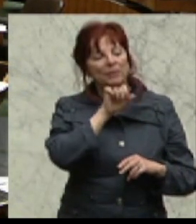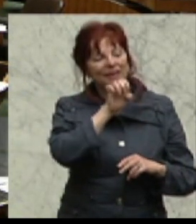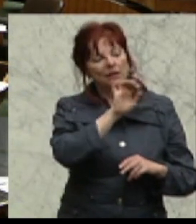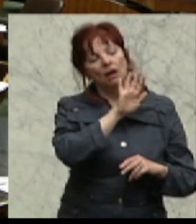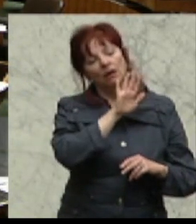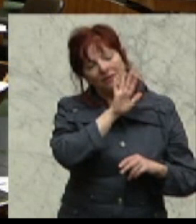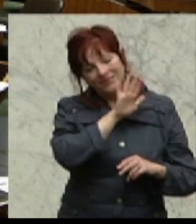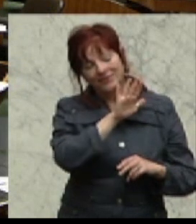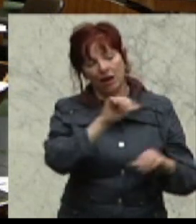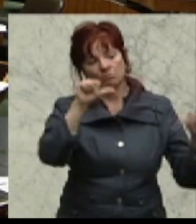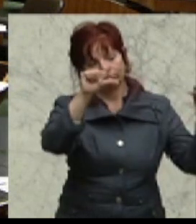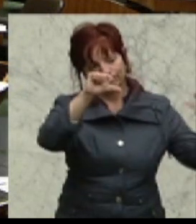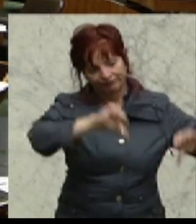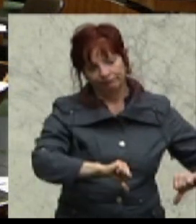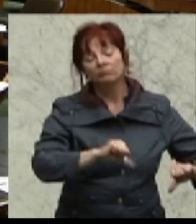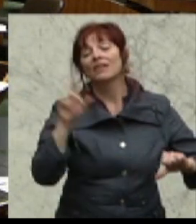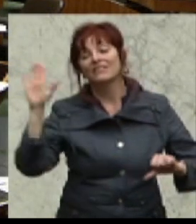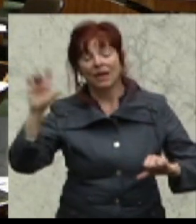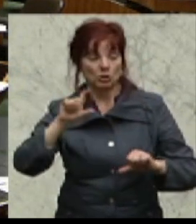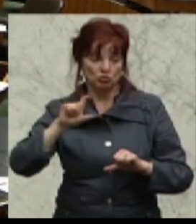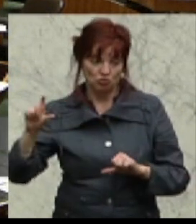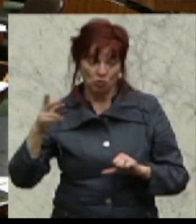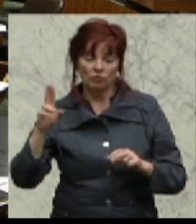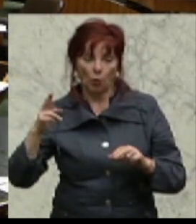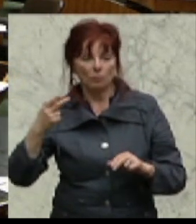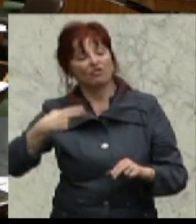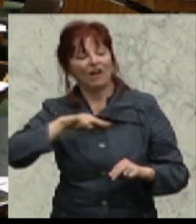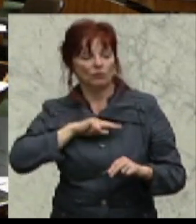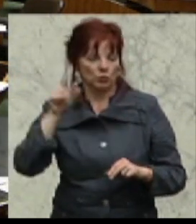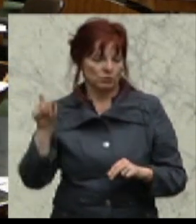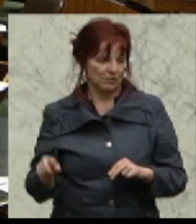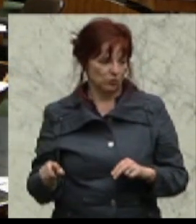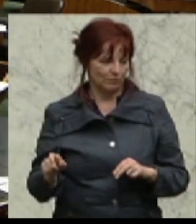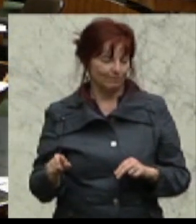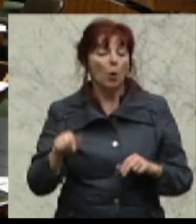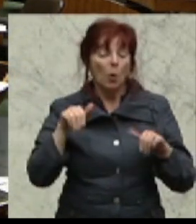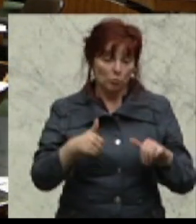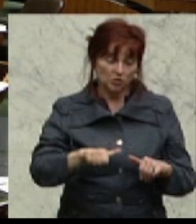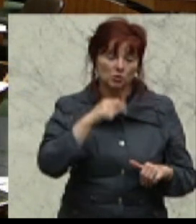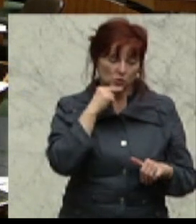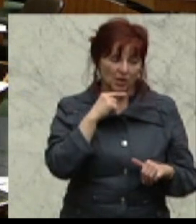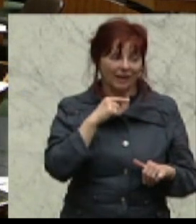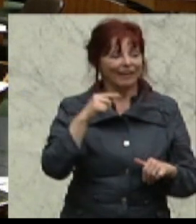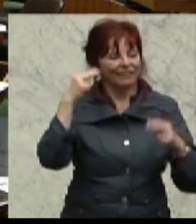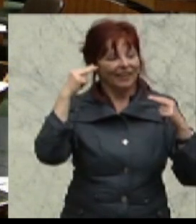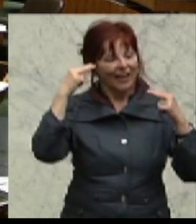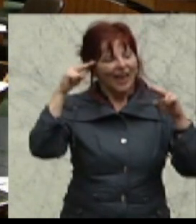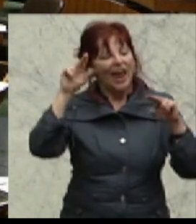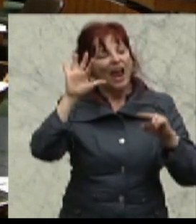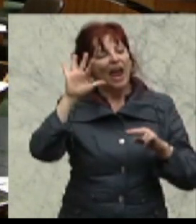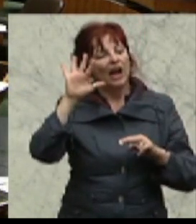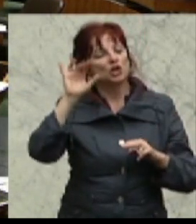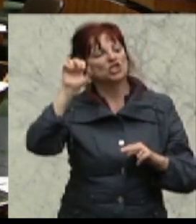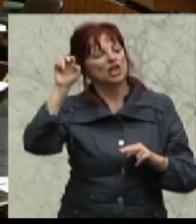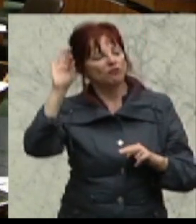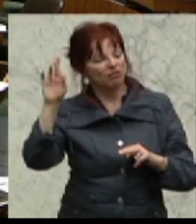darf ich Ihnen schon sagen, der Herr Schiefer ist Ende April in dieses Unternehmen geholt worden, um